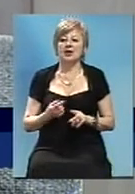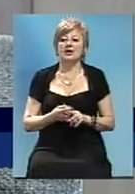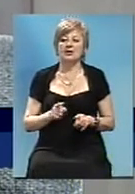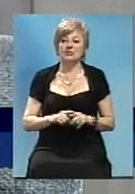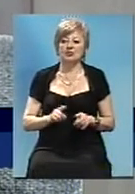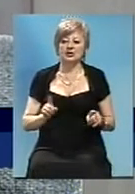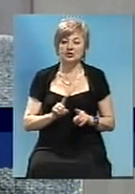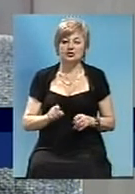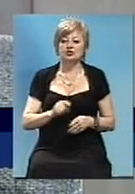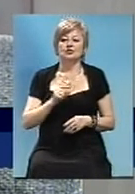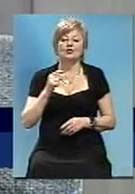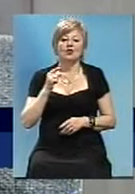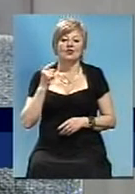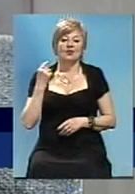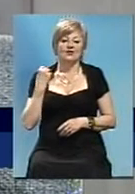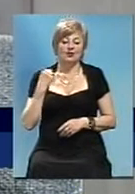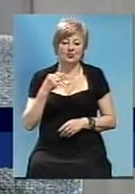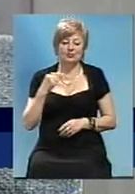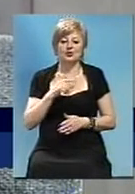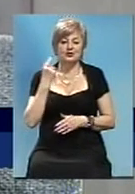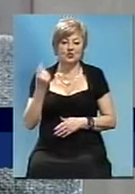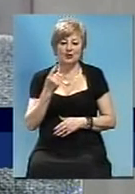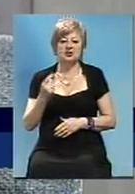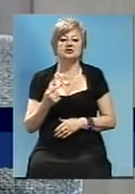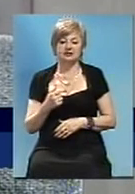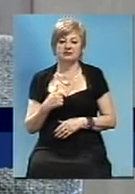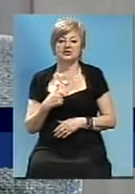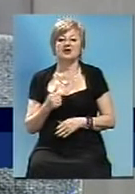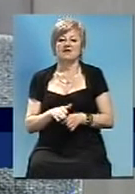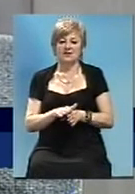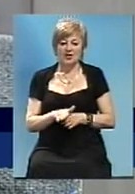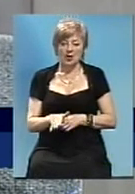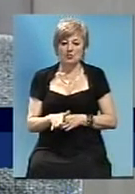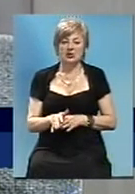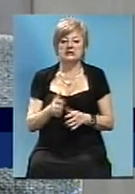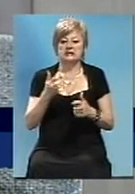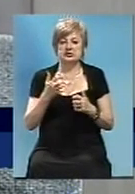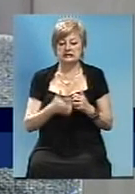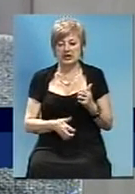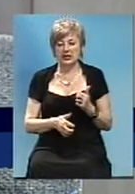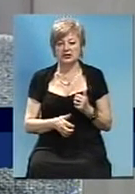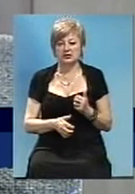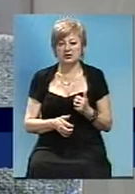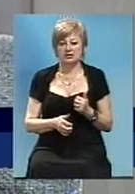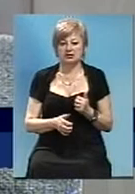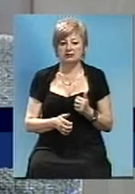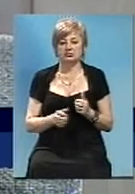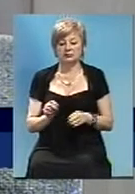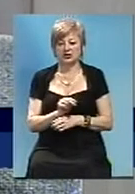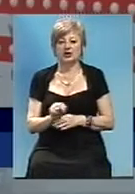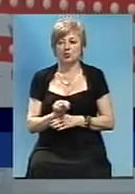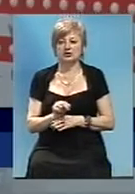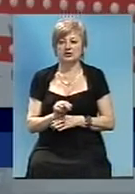Закорізькій області – одна із лідерів по виконанню середніх ремонтів.